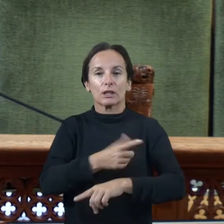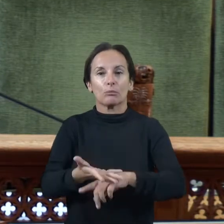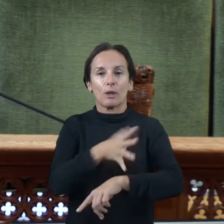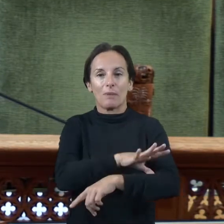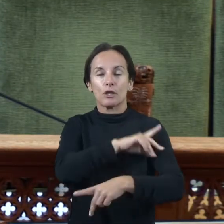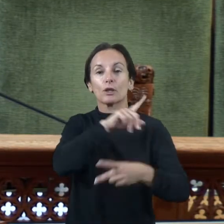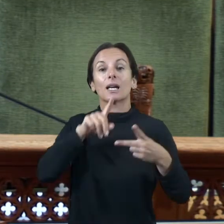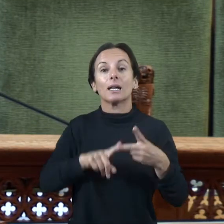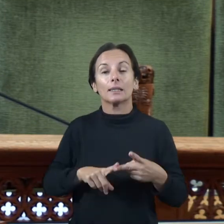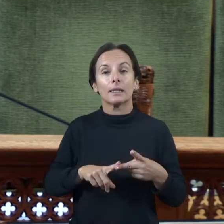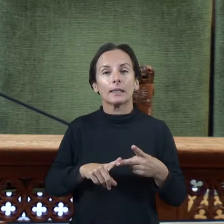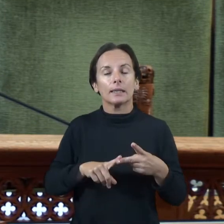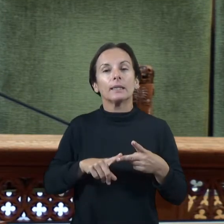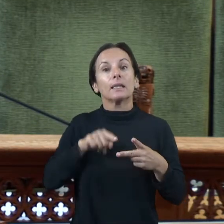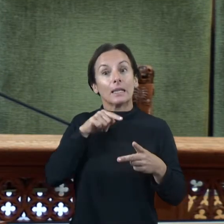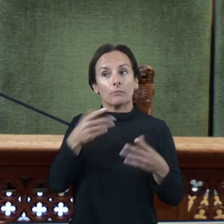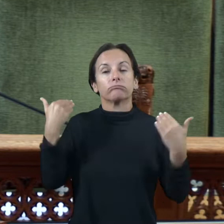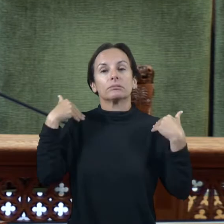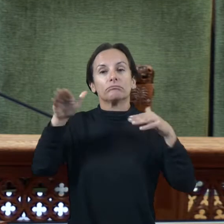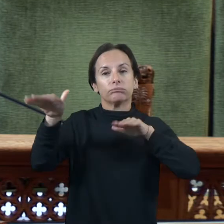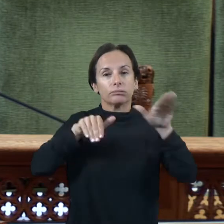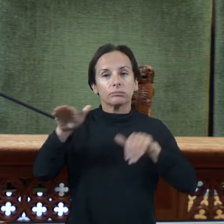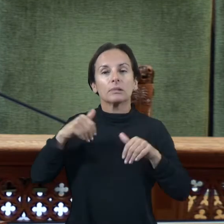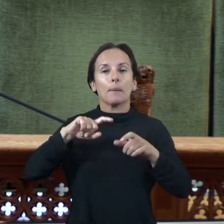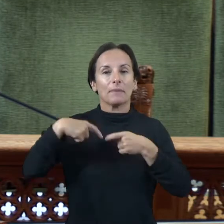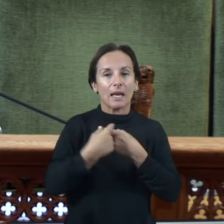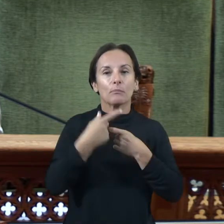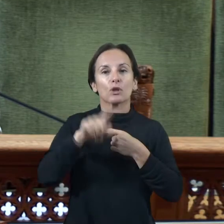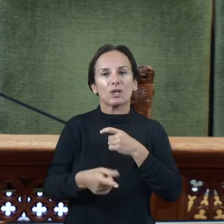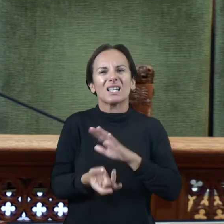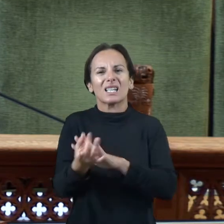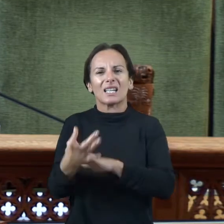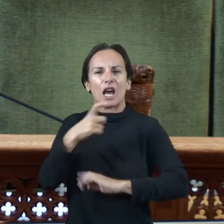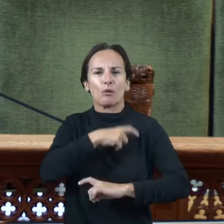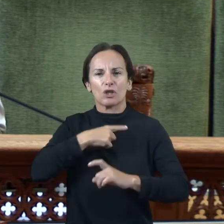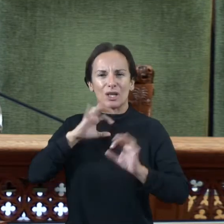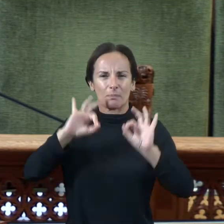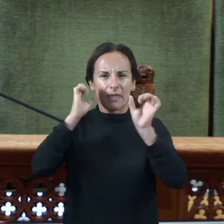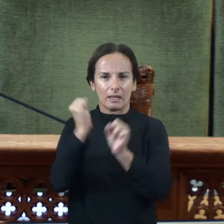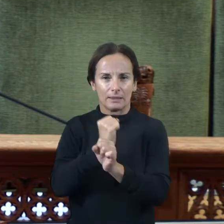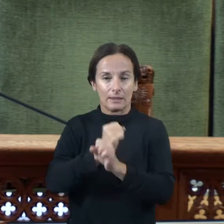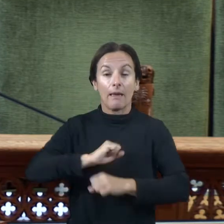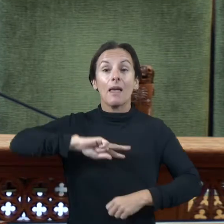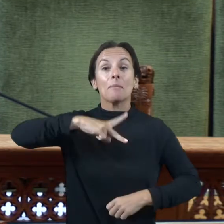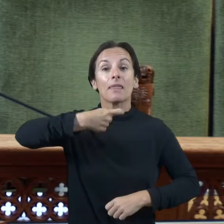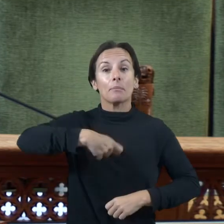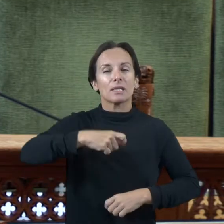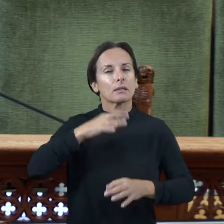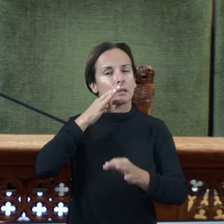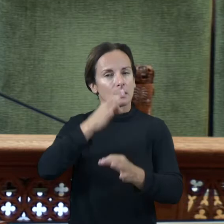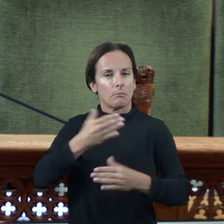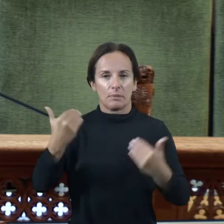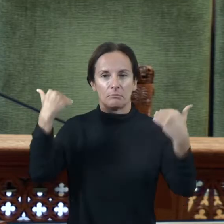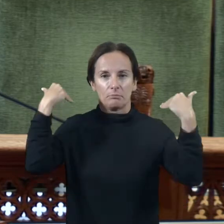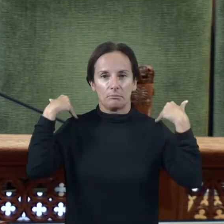regularment de tots els membres convoca i crea les comissions específiques de feina la vicepresidència que sempre recaurà en